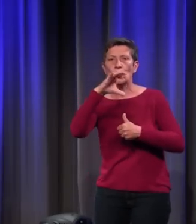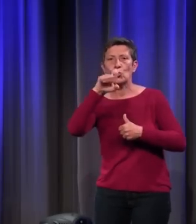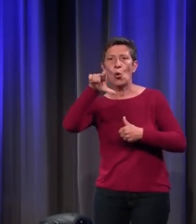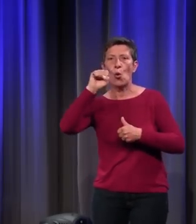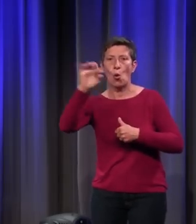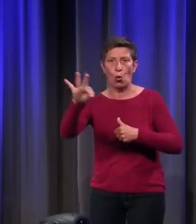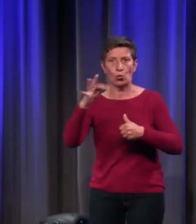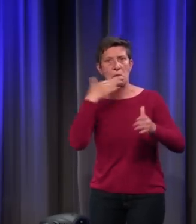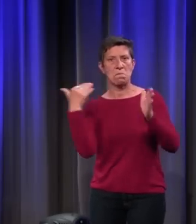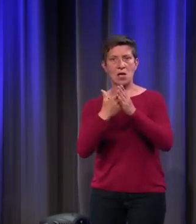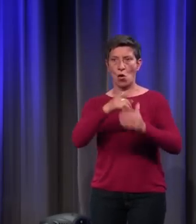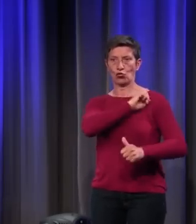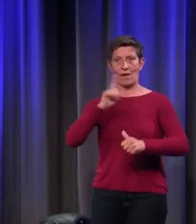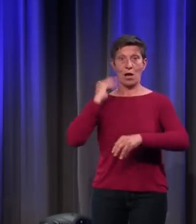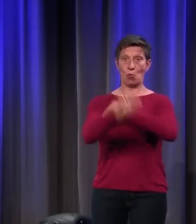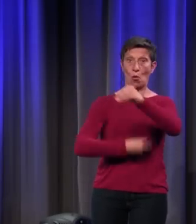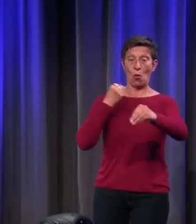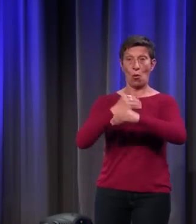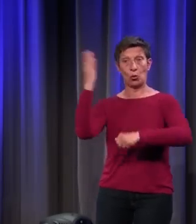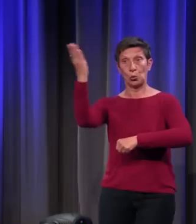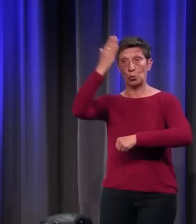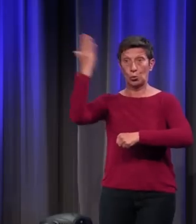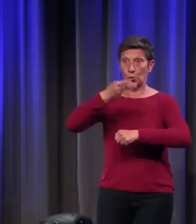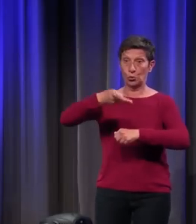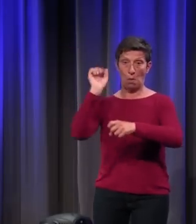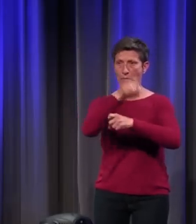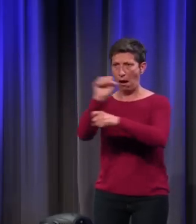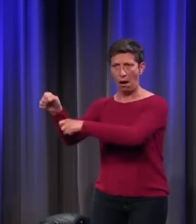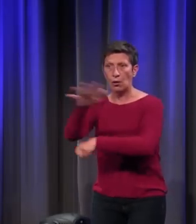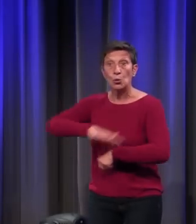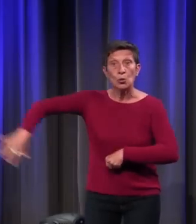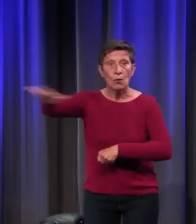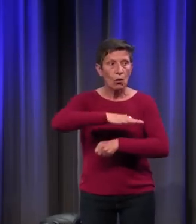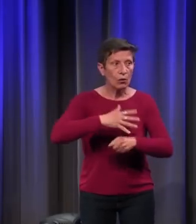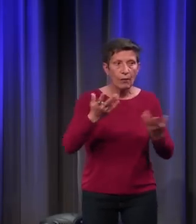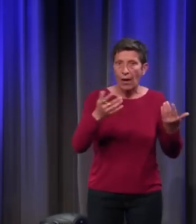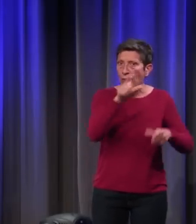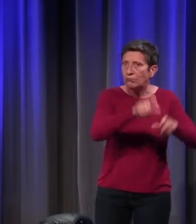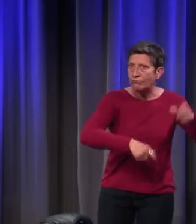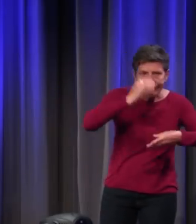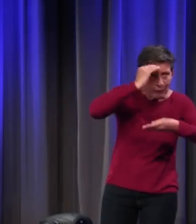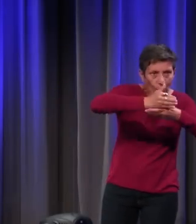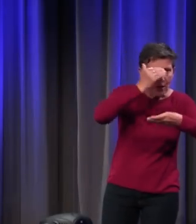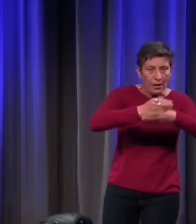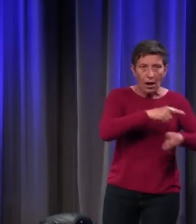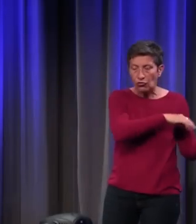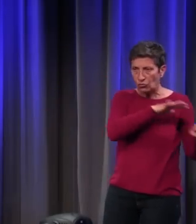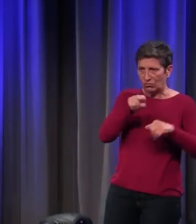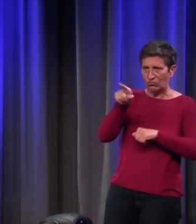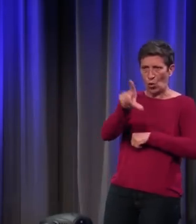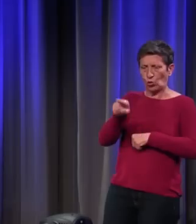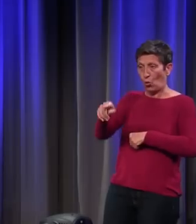chevalier du monde. est admirable. Il est plus fort que tout le monde. Pour le public médiéval, il est ridicule